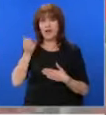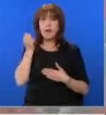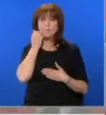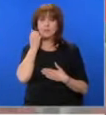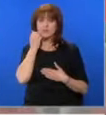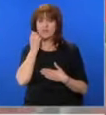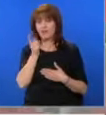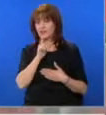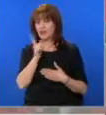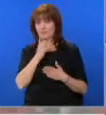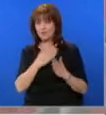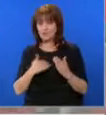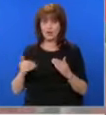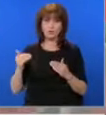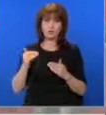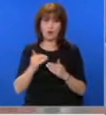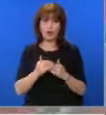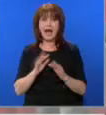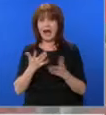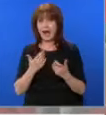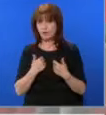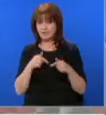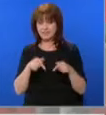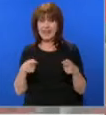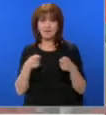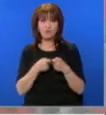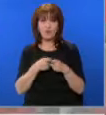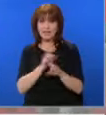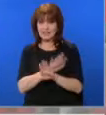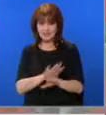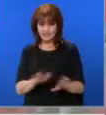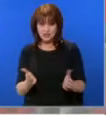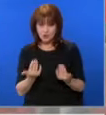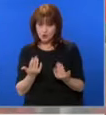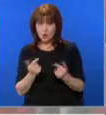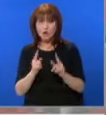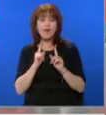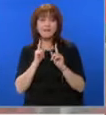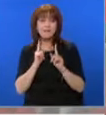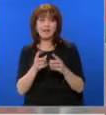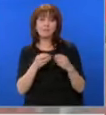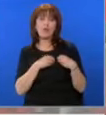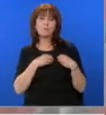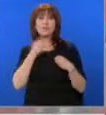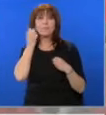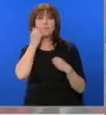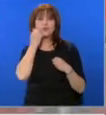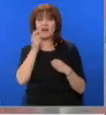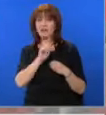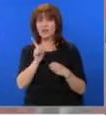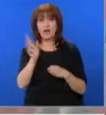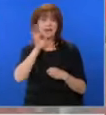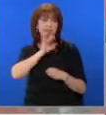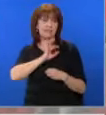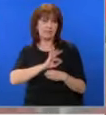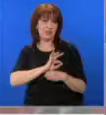че не може да надалее. Реалността е, че ако искаме тази война да свърши, толкова по-скоро трябва да убедим Москва, че няма да спечели